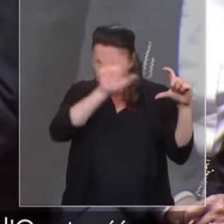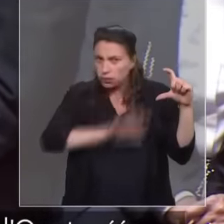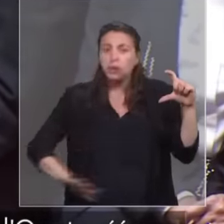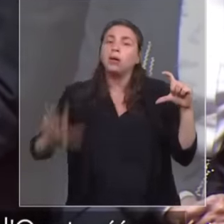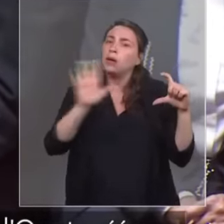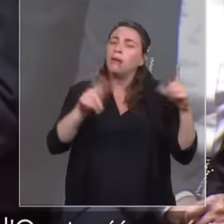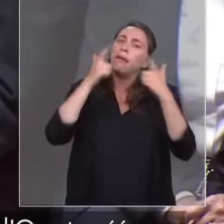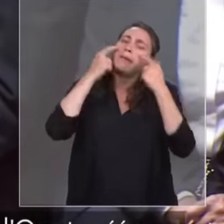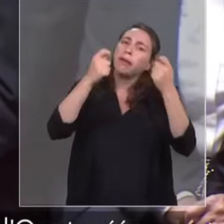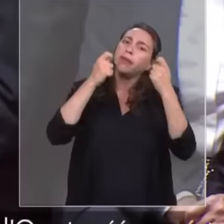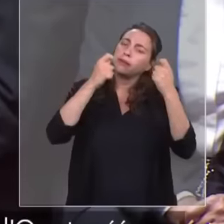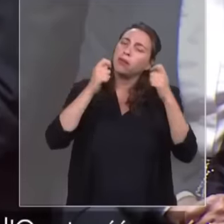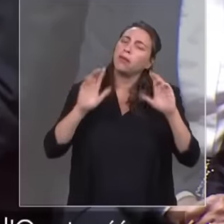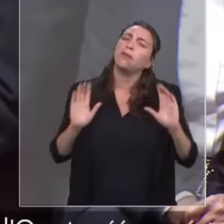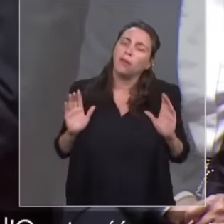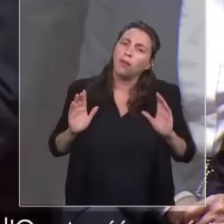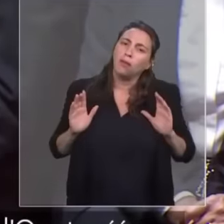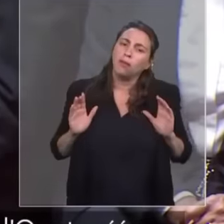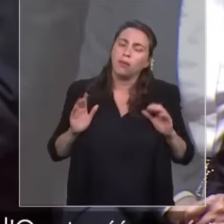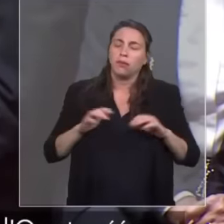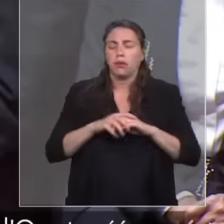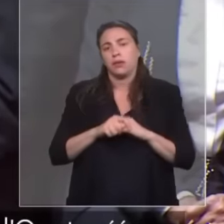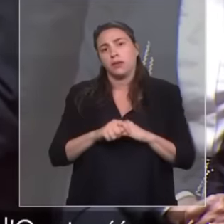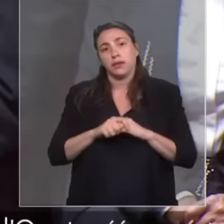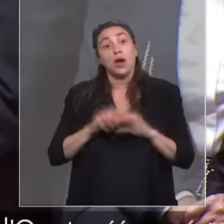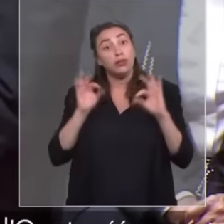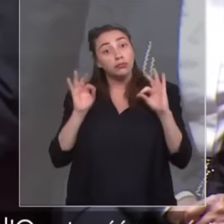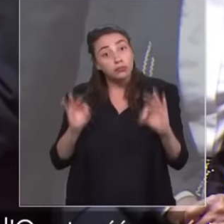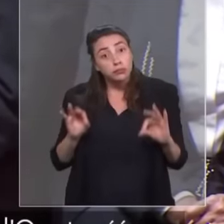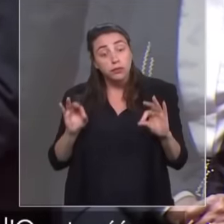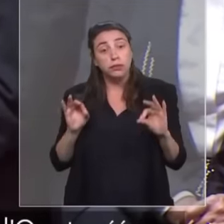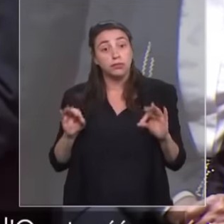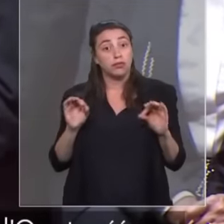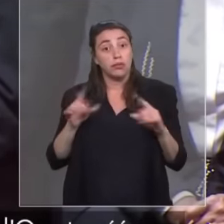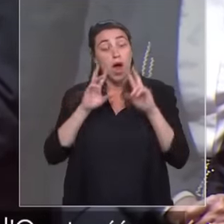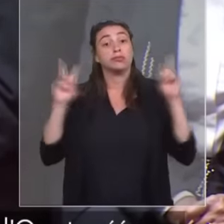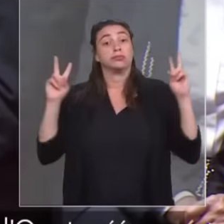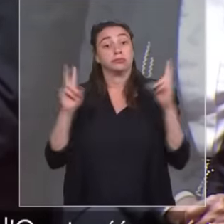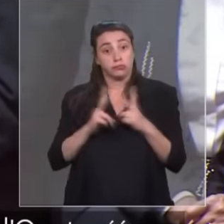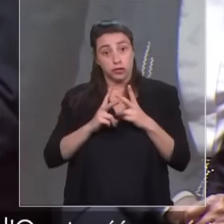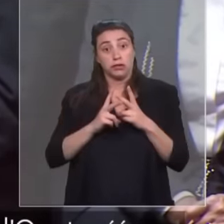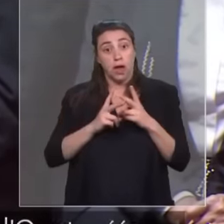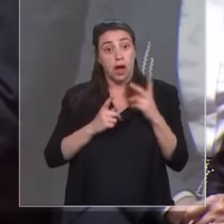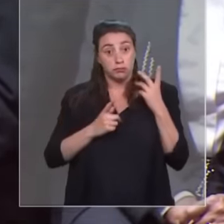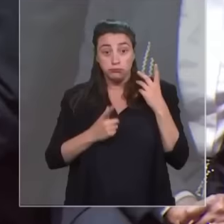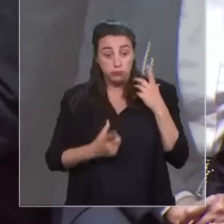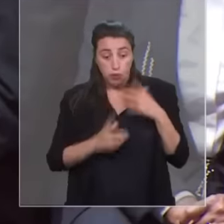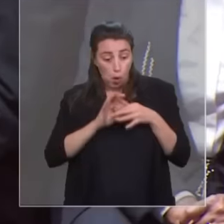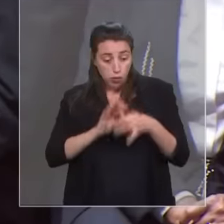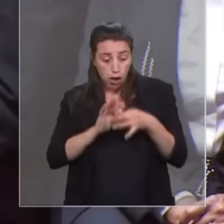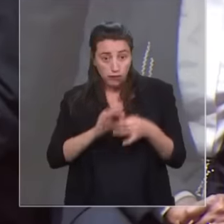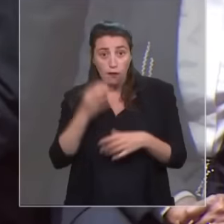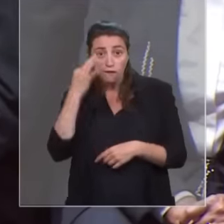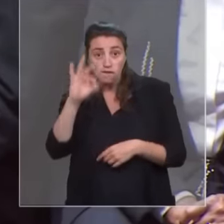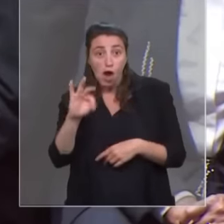faites pas comme eux, Monsieur le député, je vous en prie. Bien au contraire, les relations entre la France et la plupart des 54 pays africains se portent bien, se